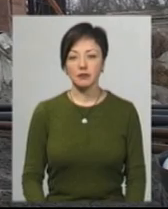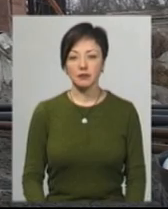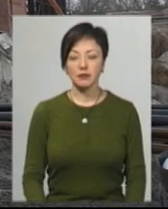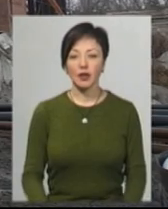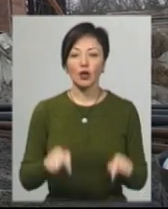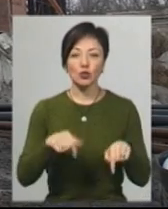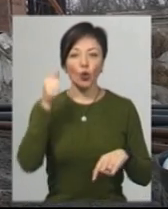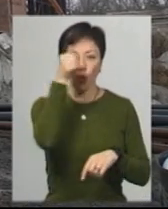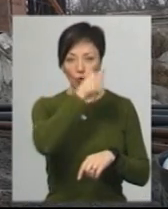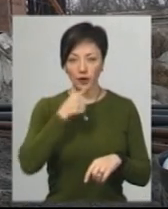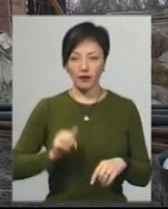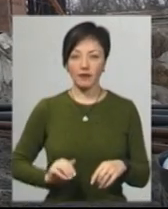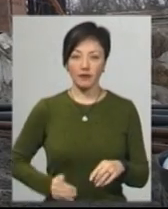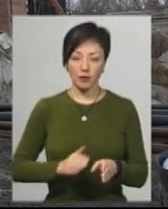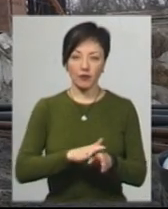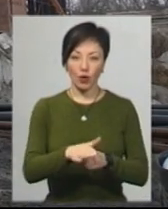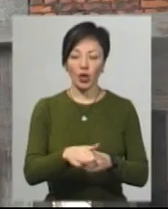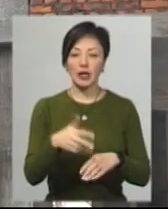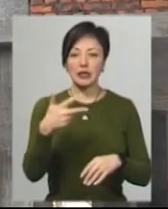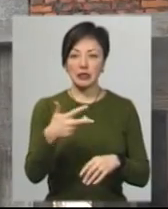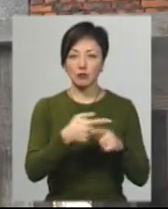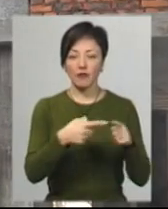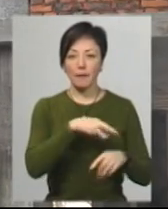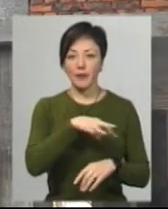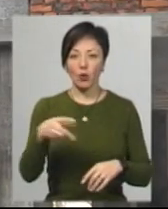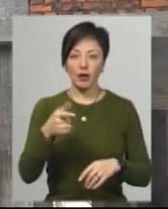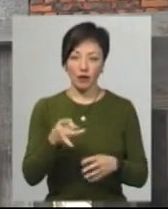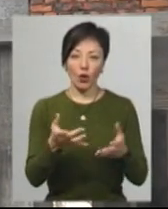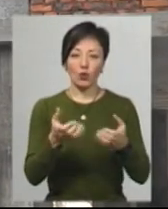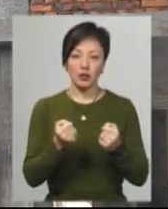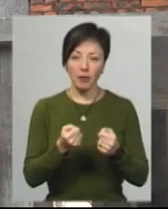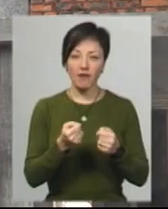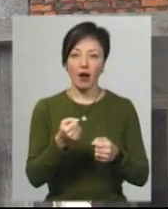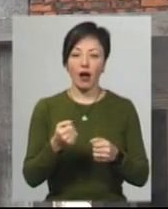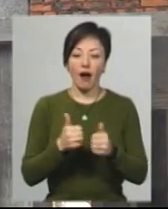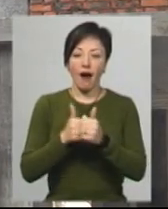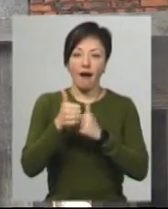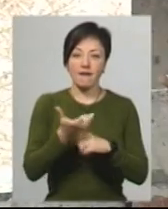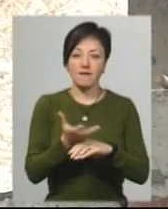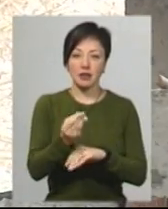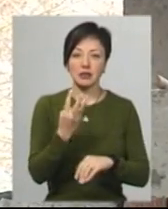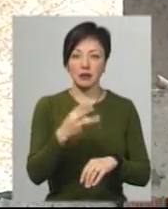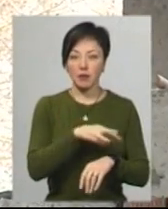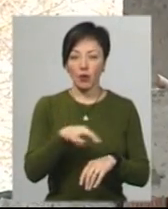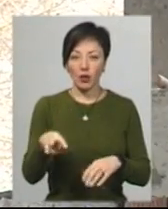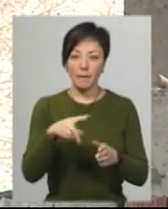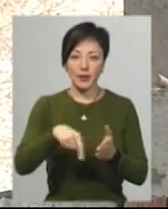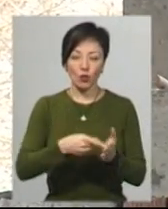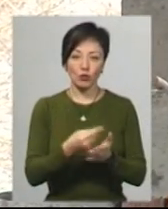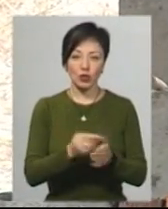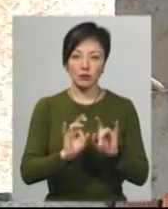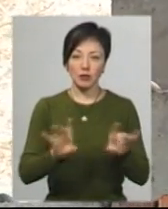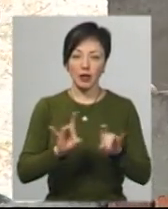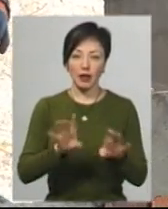Цьогоріч підрядник вже виконав роботи на суму 3,5 млн грн та отримав аванс у розмірі 3 млн грн з міського бюджету, каже директор